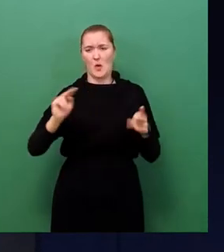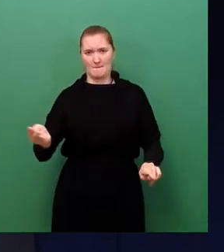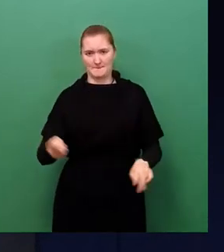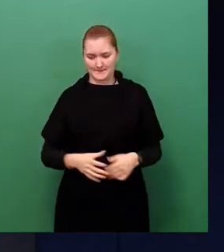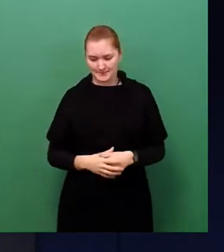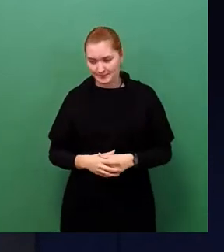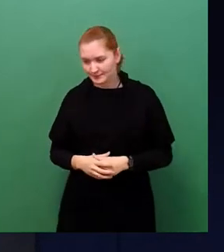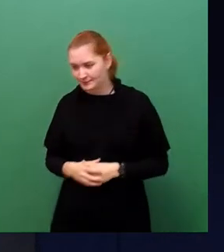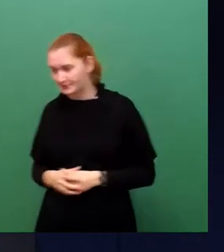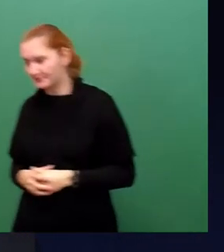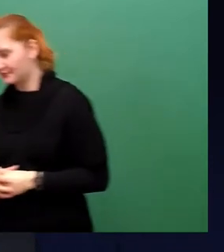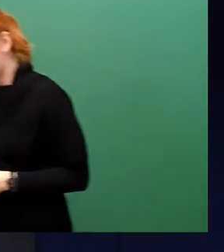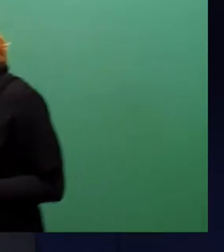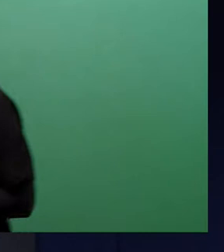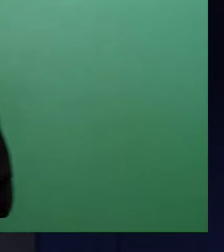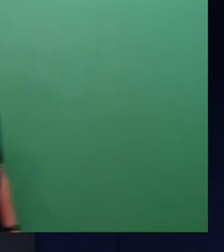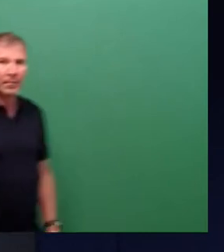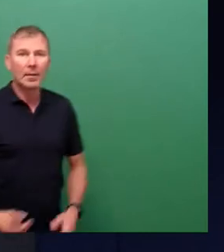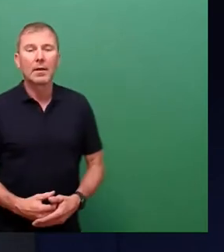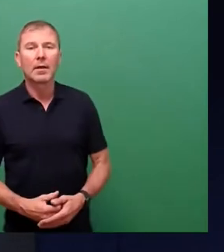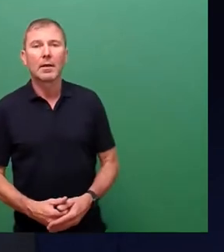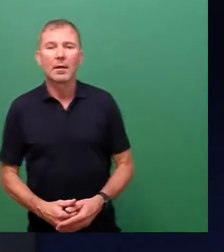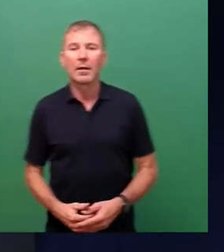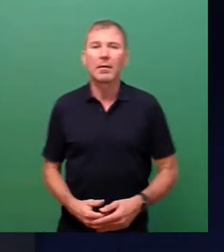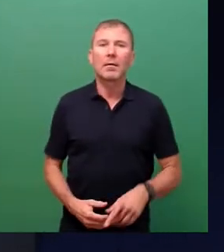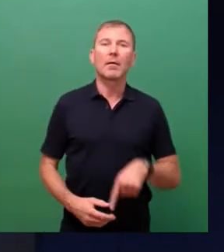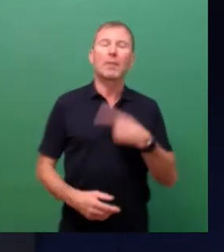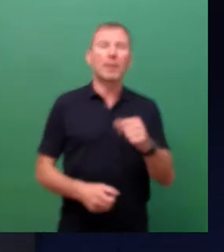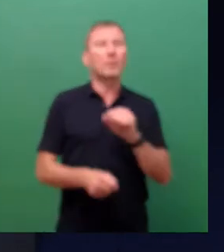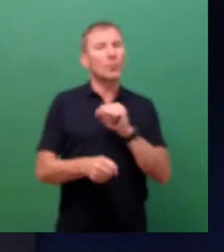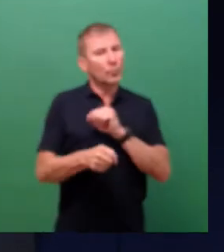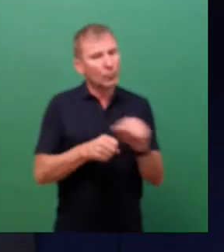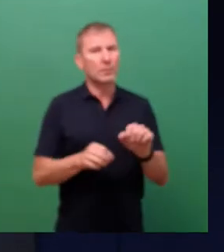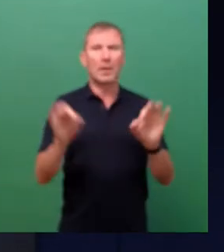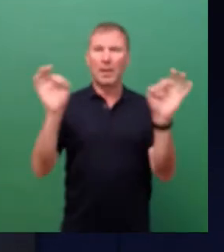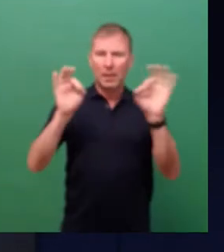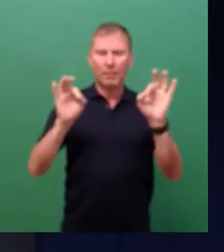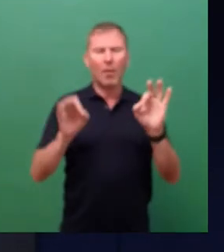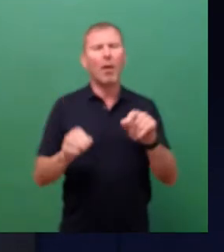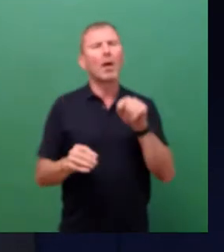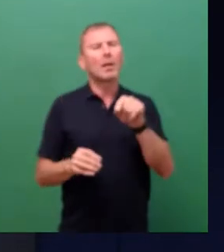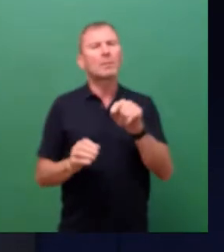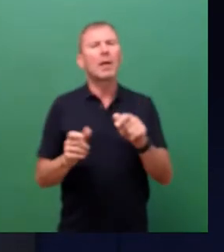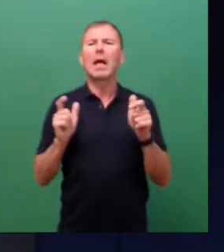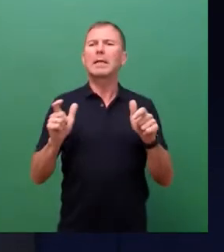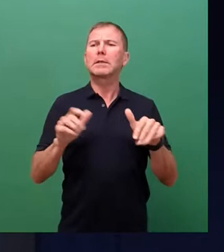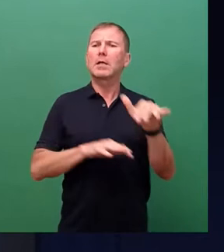sie noch, trotz dieses Gefahren- und Katastrophenpotenzials ist ein diesbezügliches gesellschaftliches